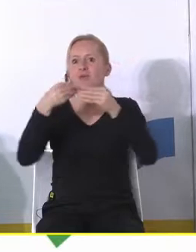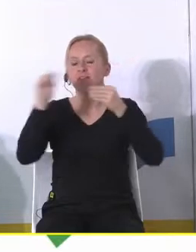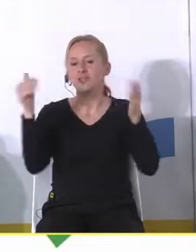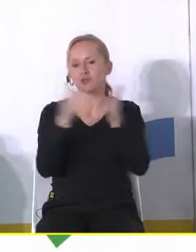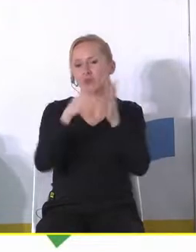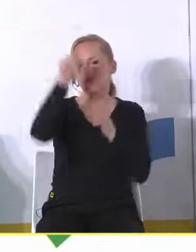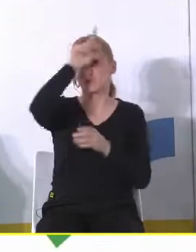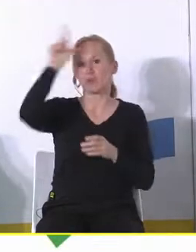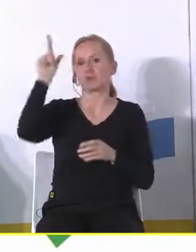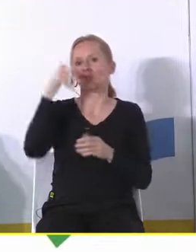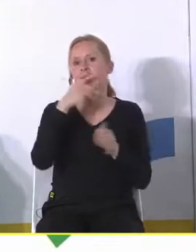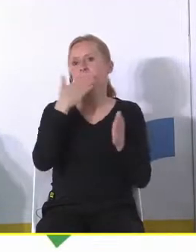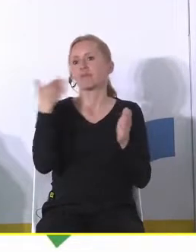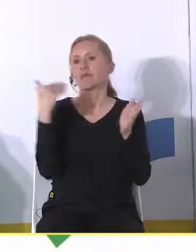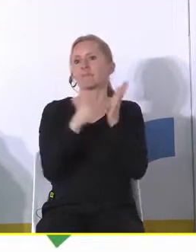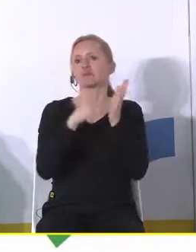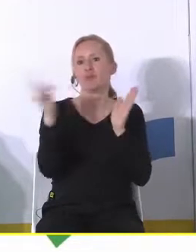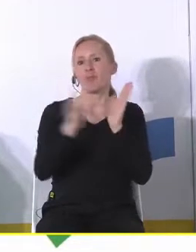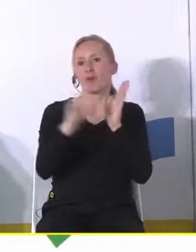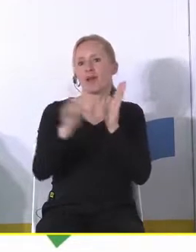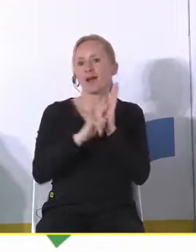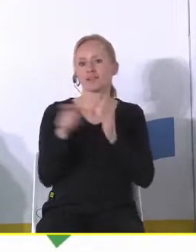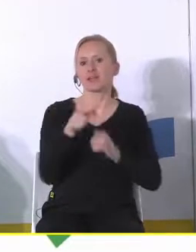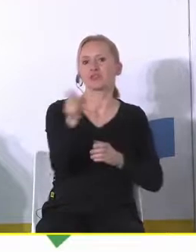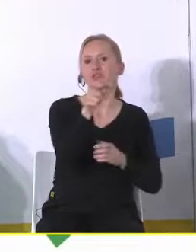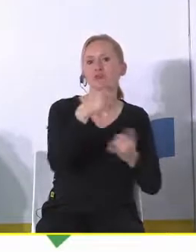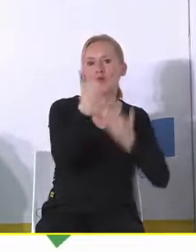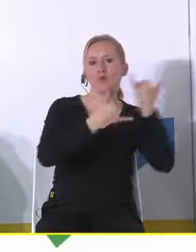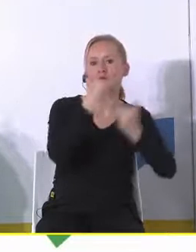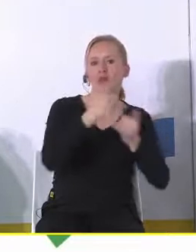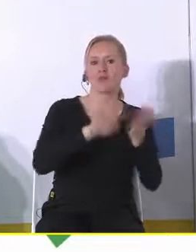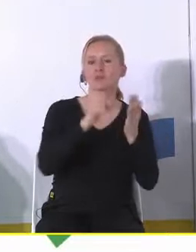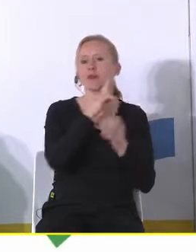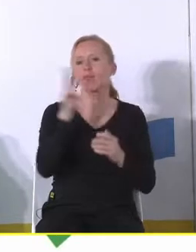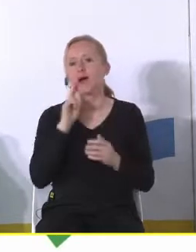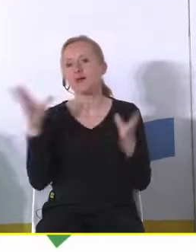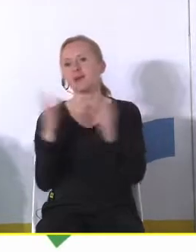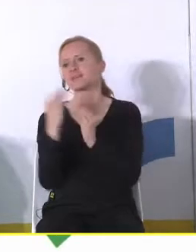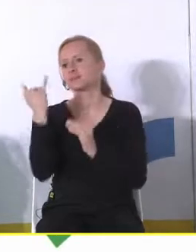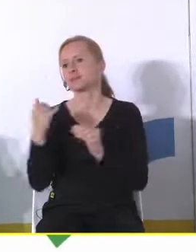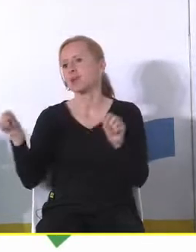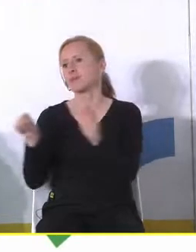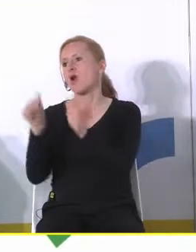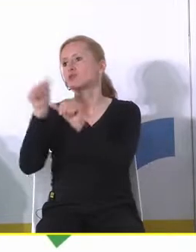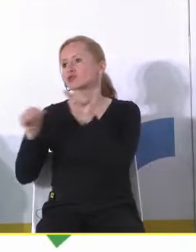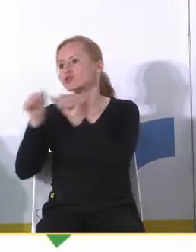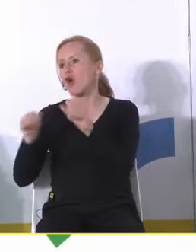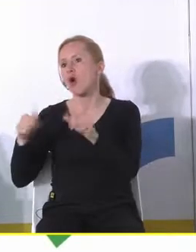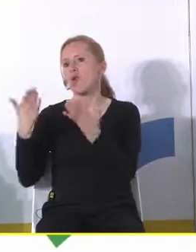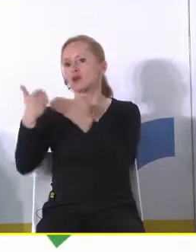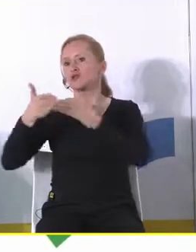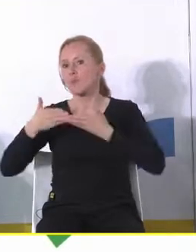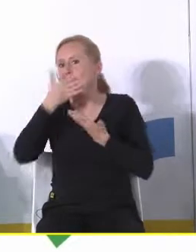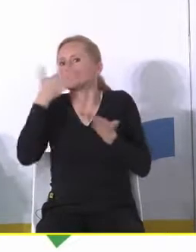potrzeb mieszkańców nie dojedzie z nim tą ścieżką na rowerze matka z dzieckiem z domu do przedszkola czy żłobka bo